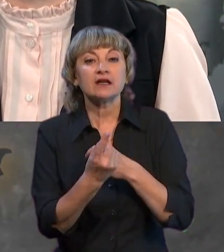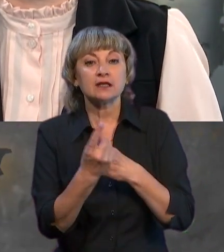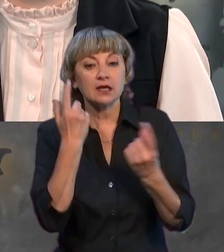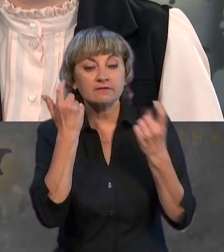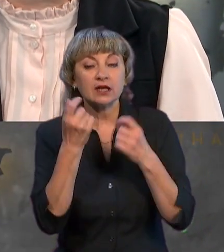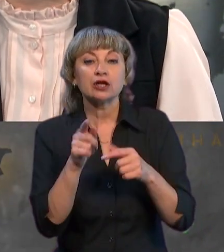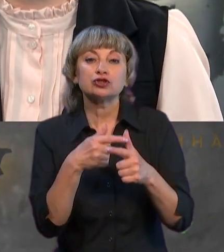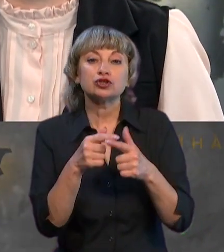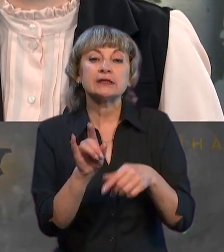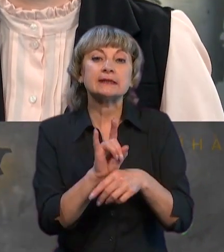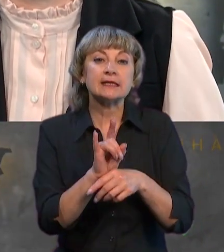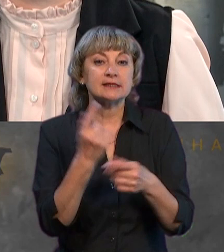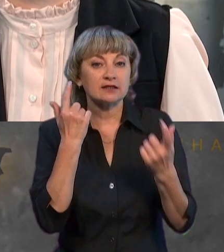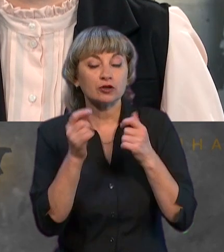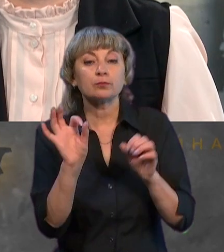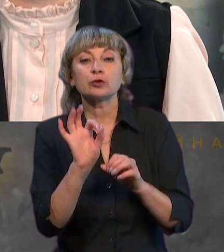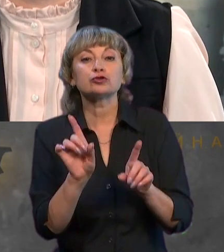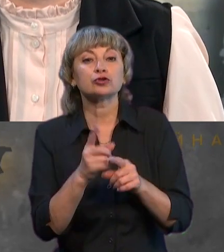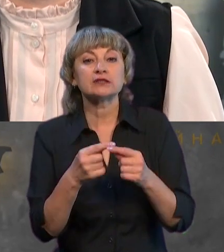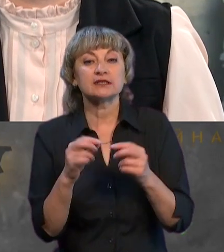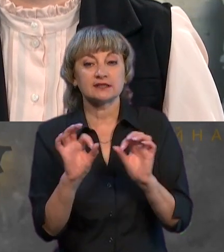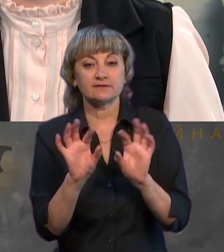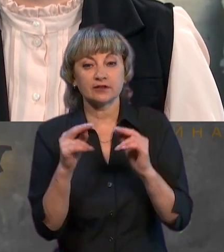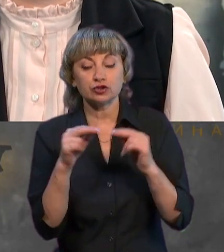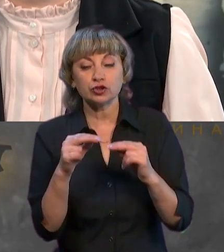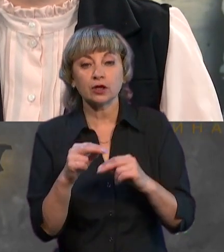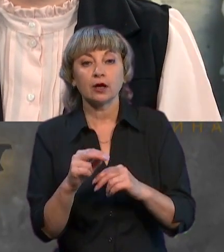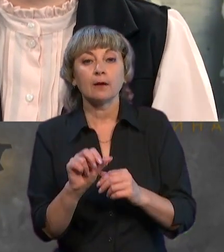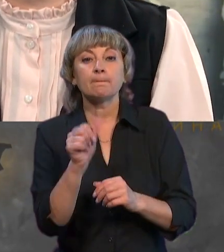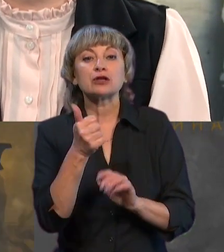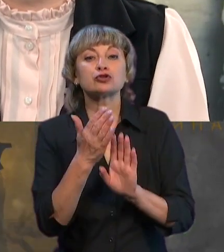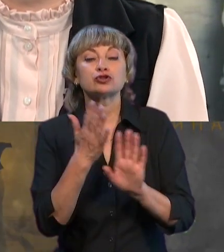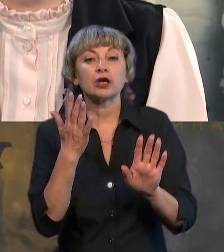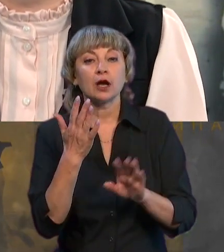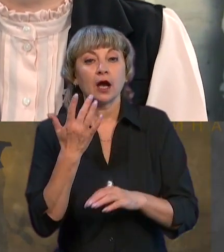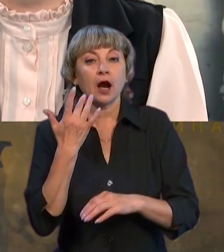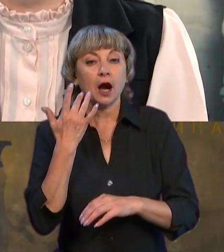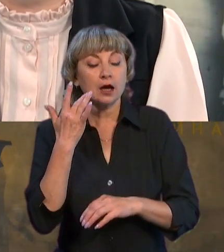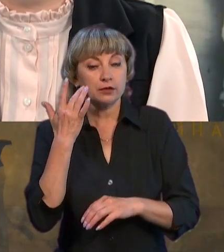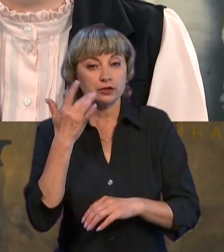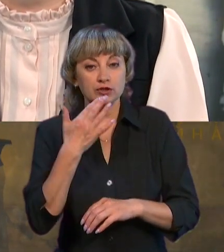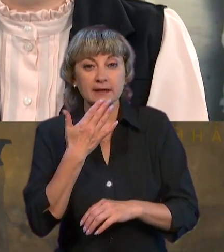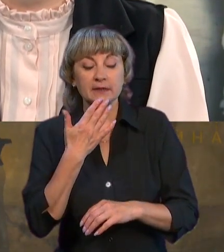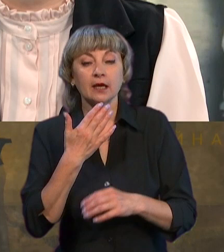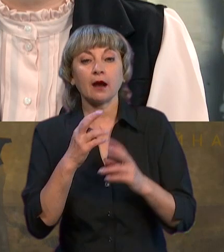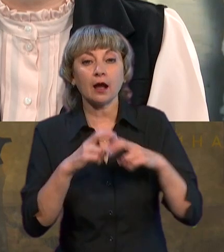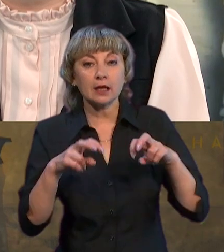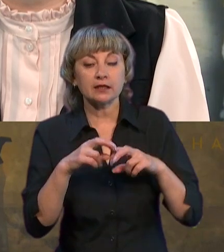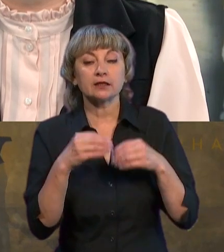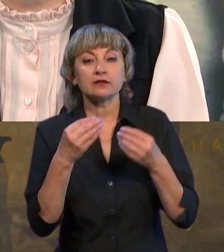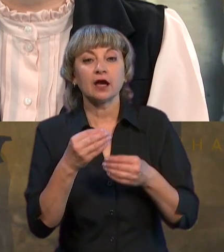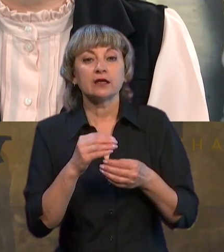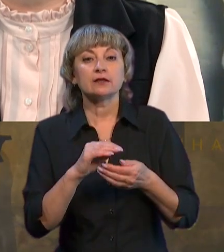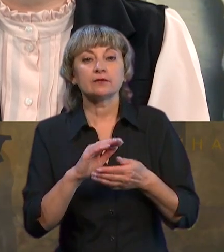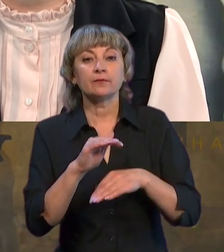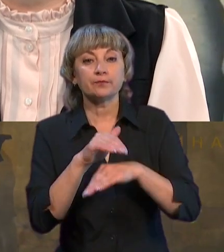чи дезінформація? Про що це свідчить? Ну, першу чергу, іноземні аналітики дають якраз ситуацію по факту.